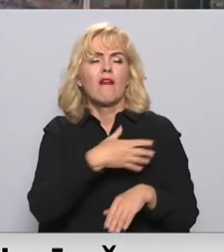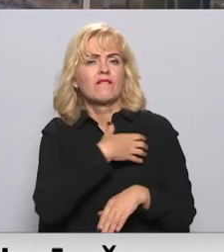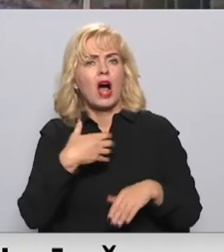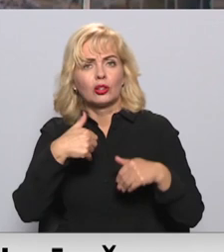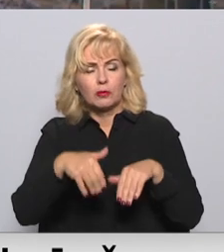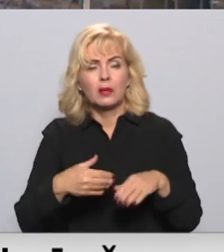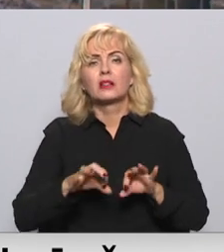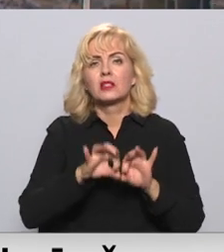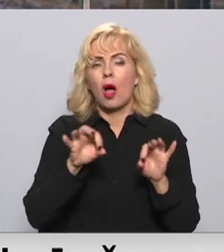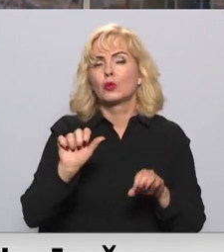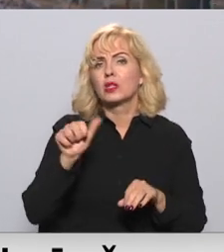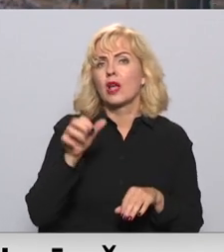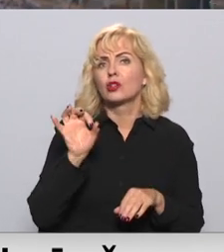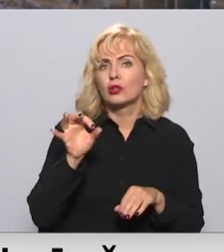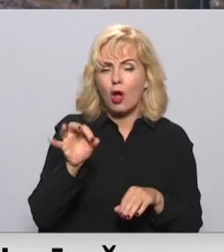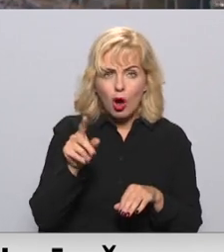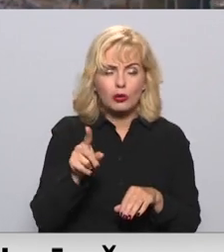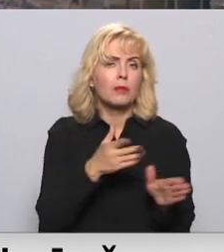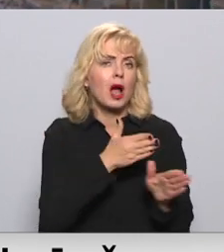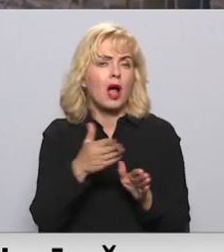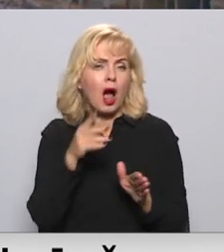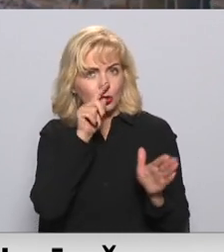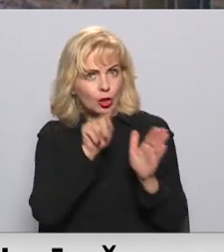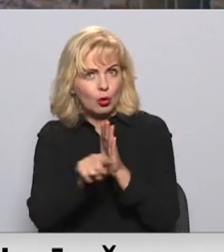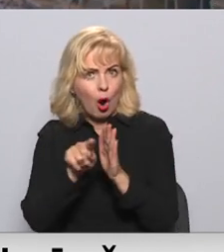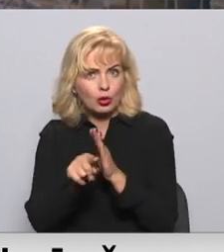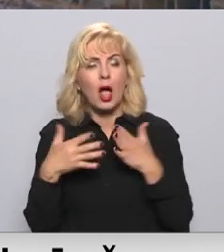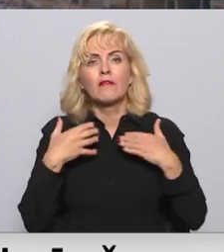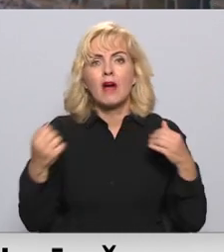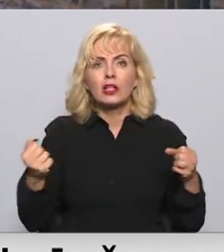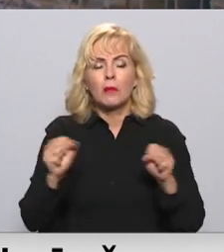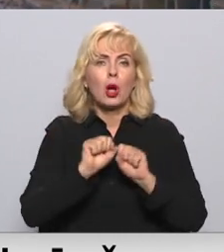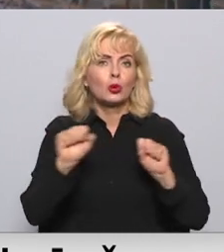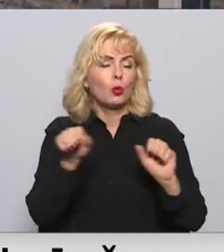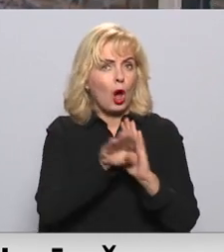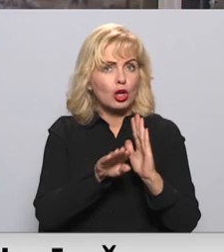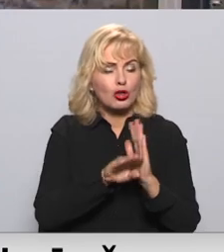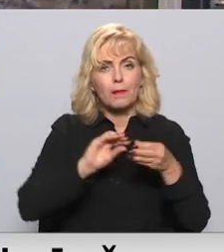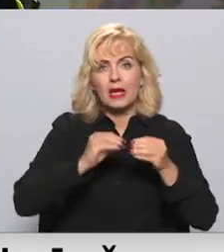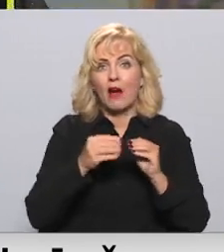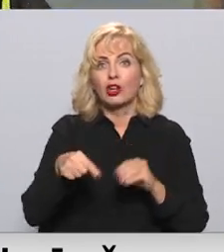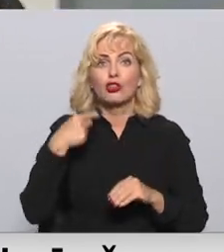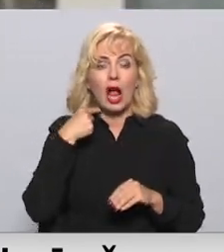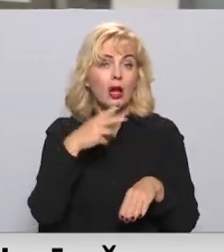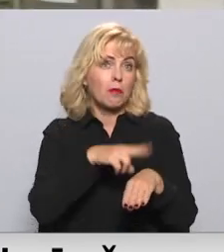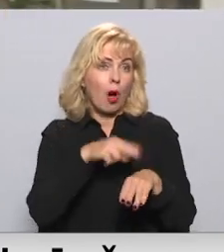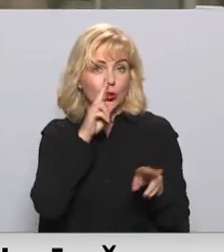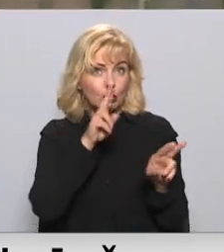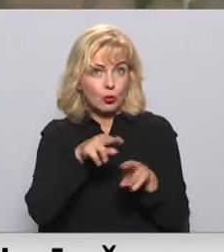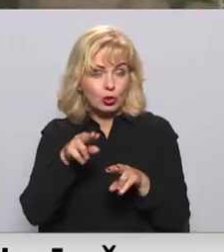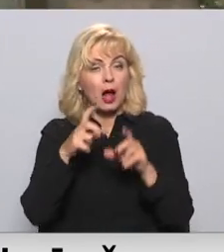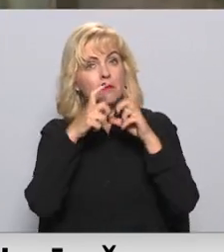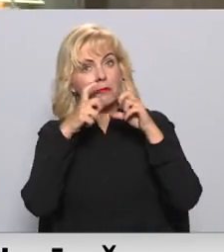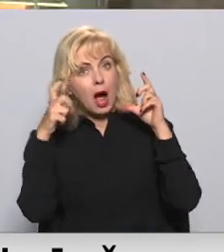jau no 6. oktobra pasciprināti kontrolē epidemioloģiskās drošības prasību ievērošanu Rīgā. Policija uzrauga masku